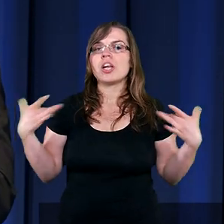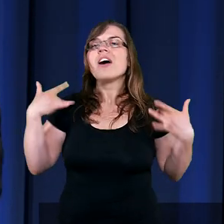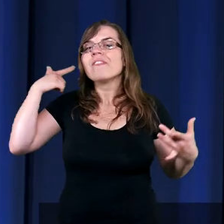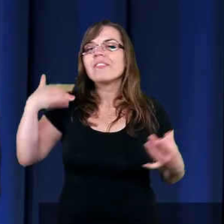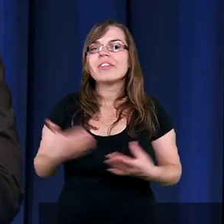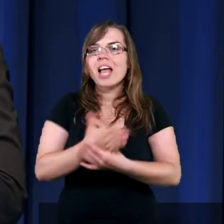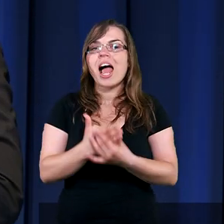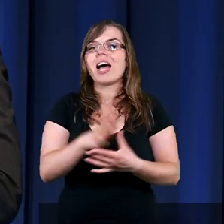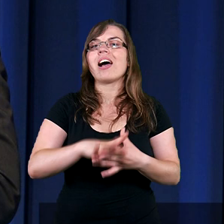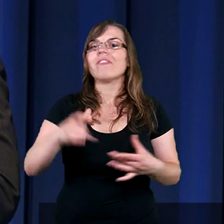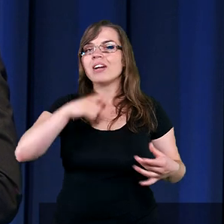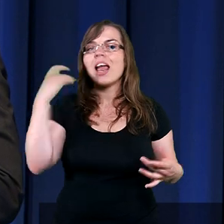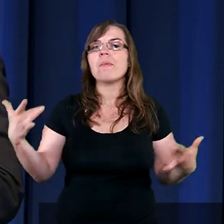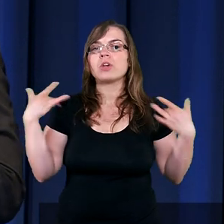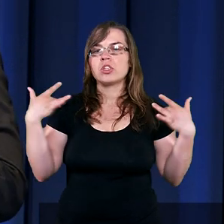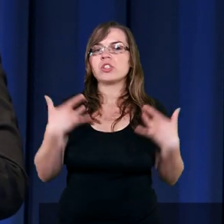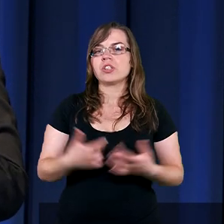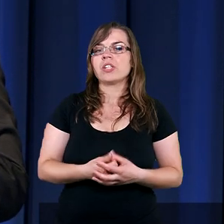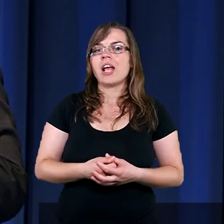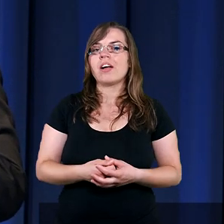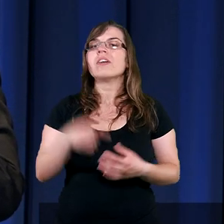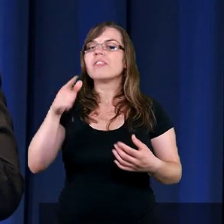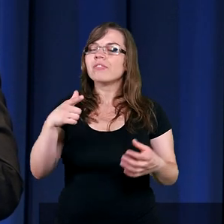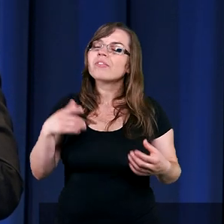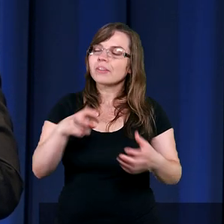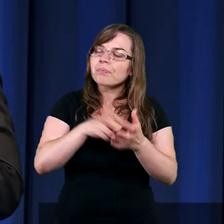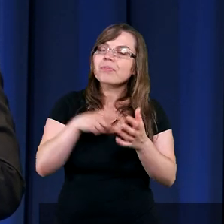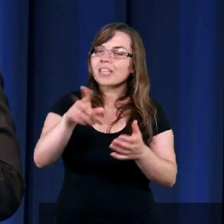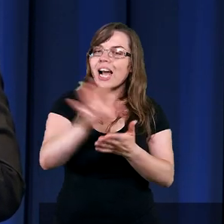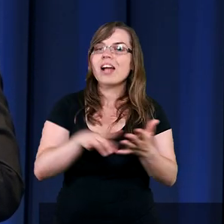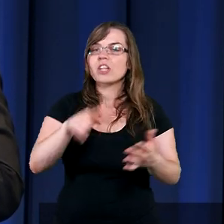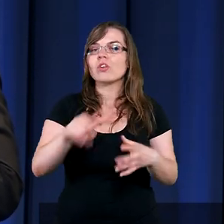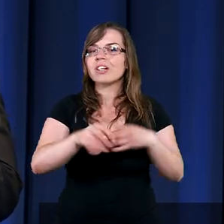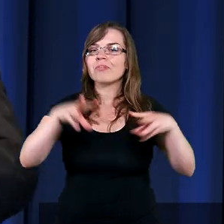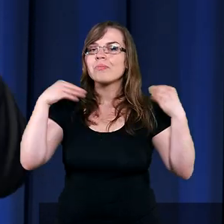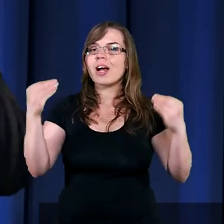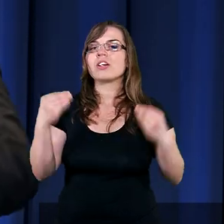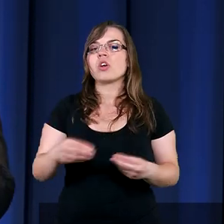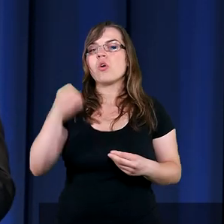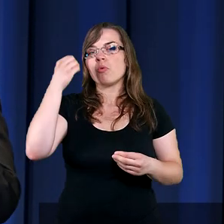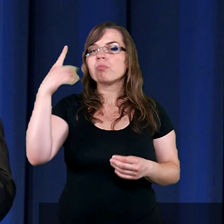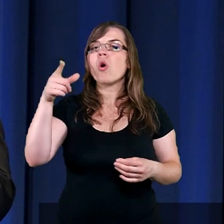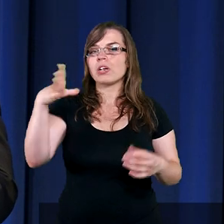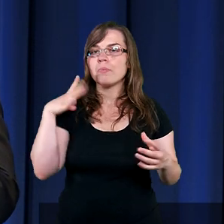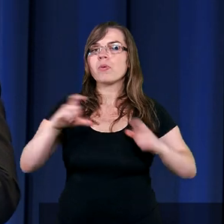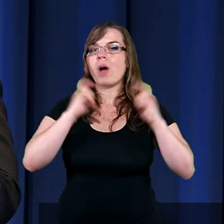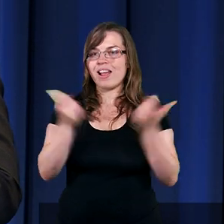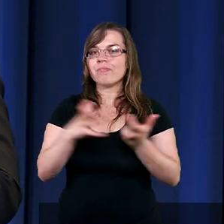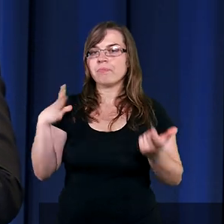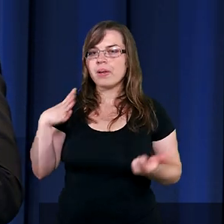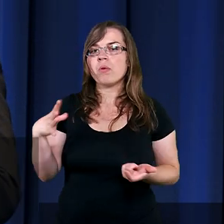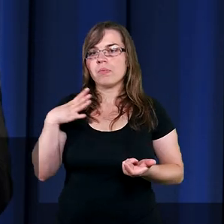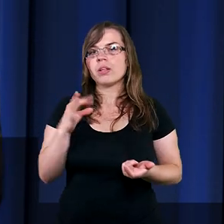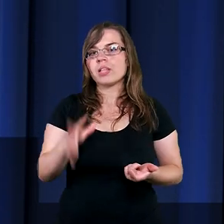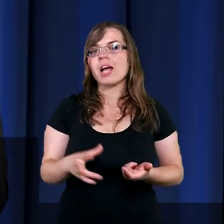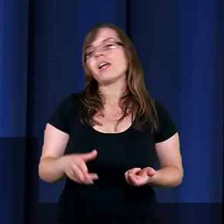Wiara w lepsze rzeczy. Treść tego, czym są adwentyści. Można powiedzieć, Mojżesz był adwentystą. Oj, był. Tak?